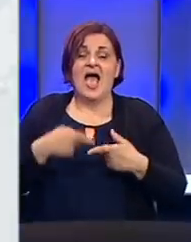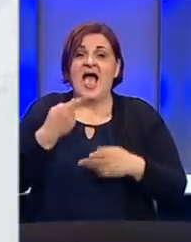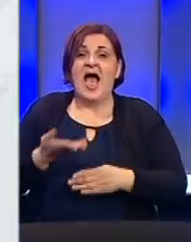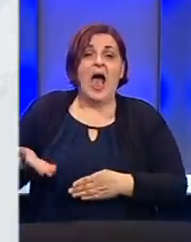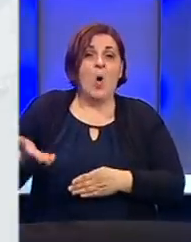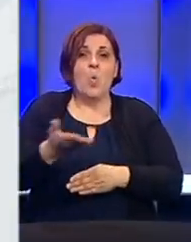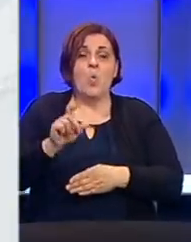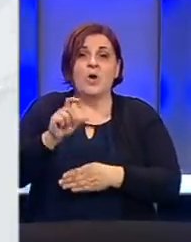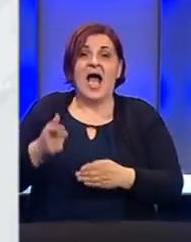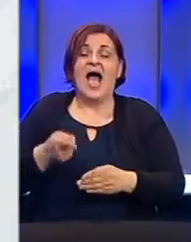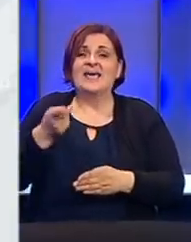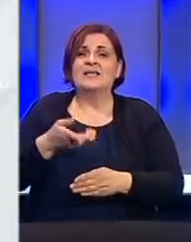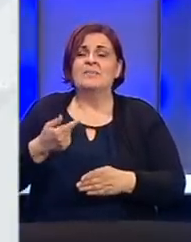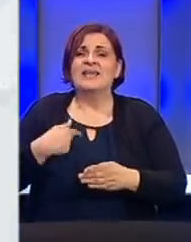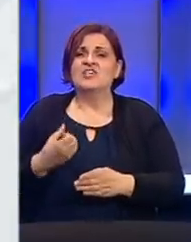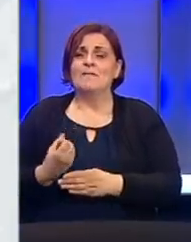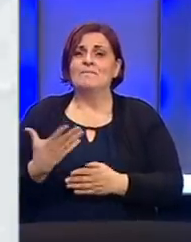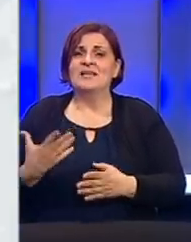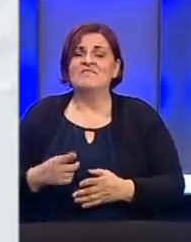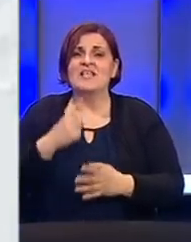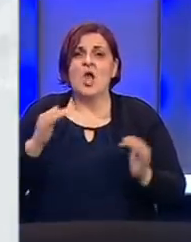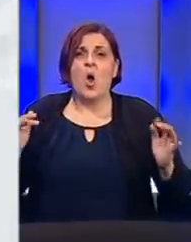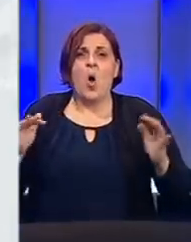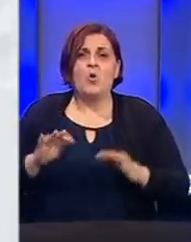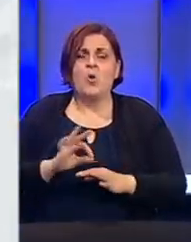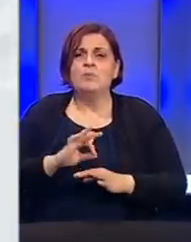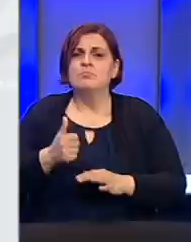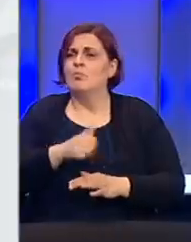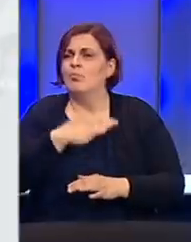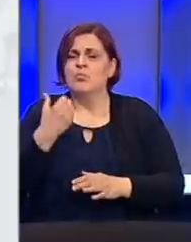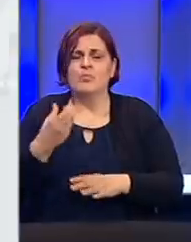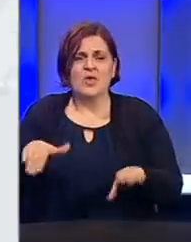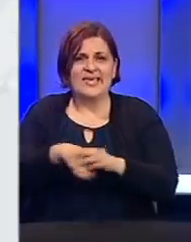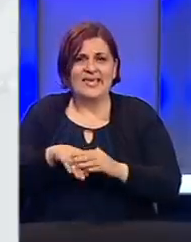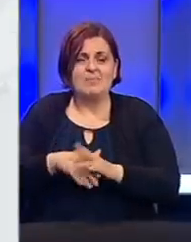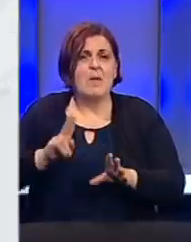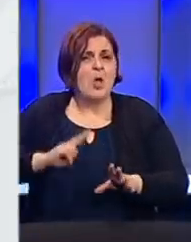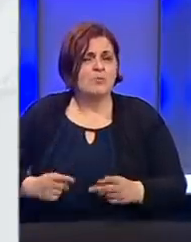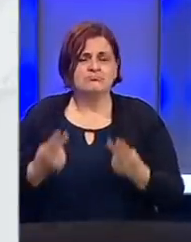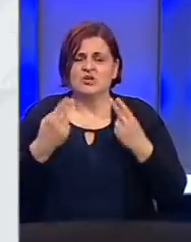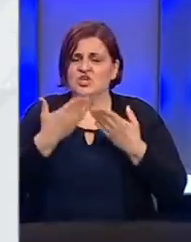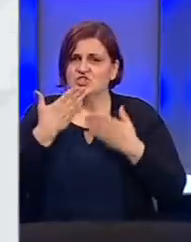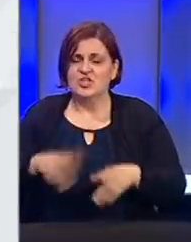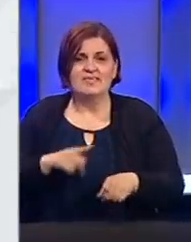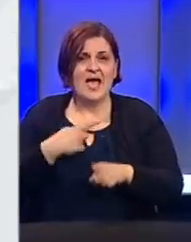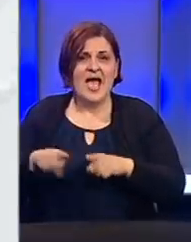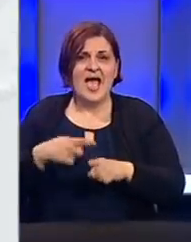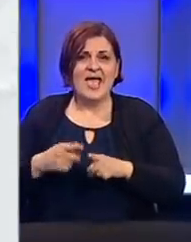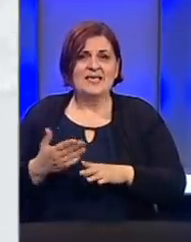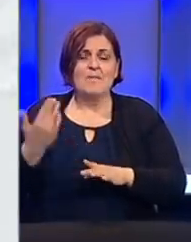ugostiteljstvo kao jednu od grana našeg gospodarstva koja okuplja izniman broj zaposlenih i koja je pretrpjela značajne štete zbog